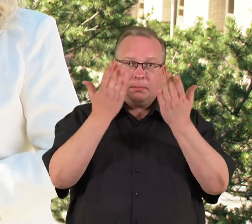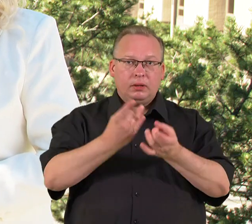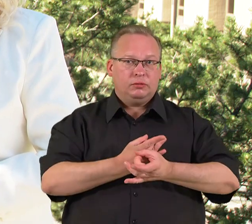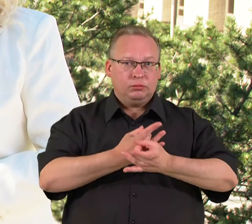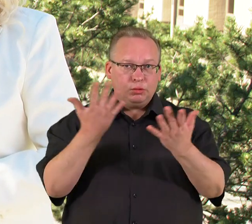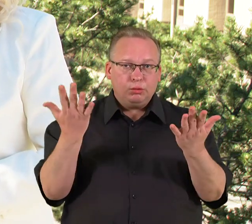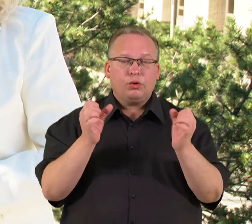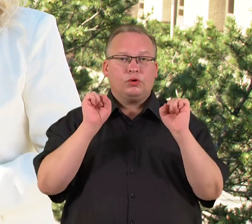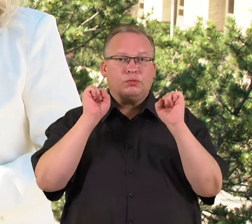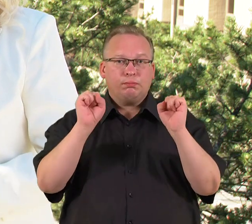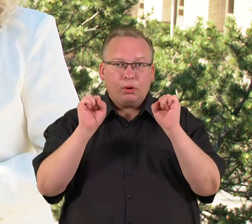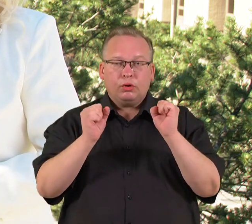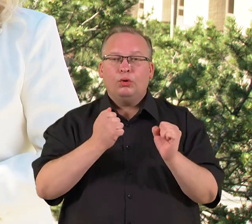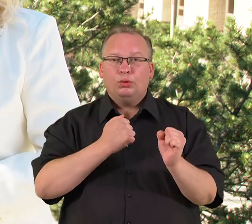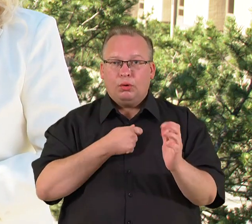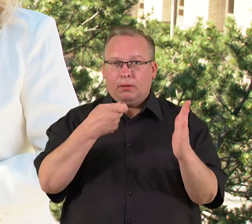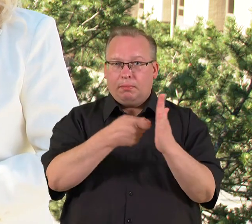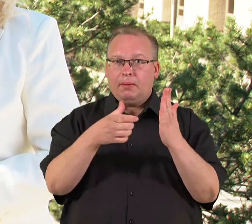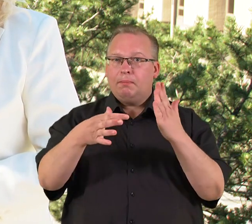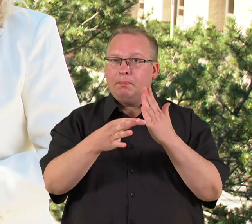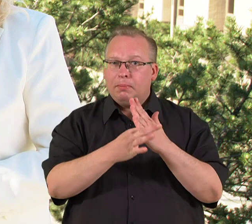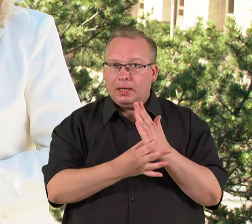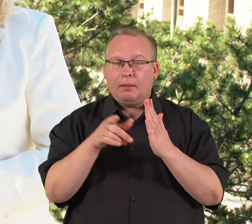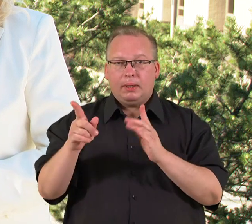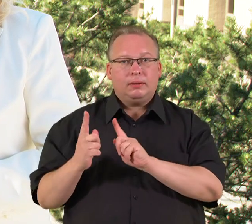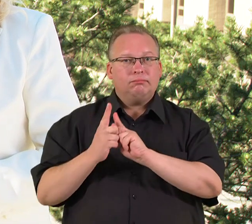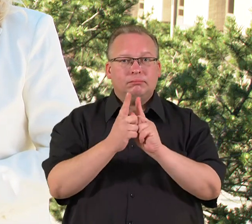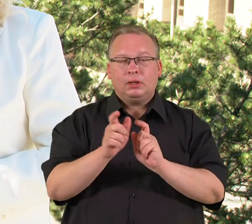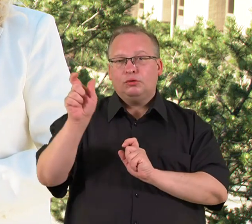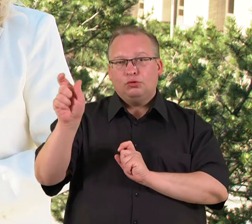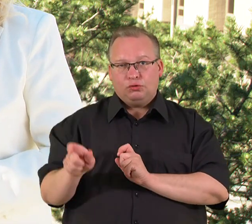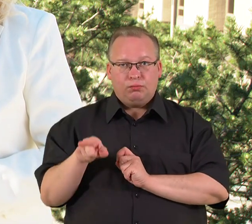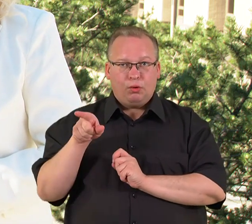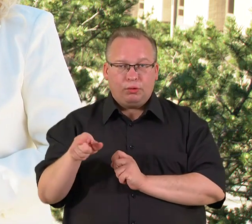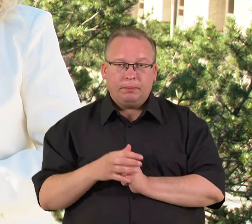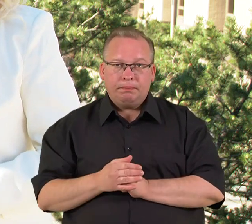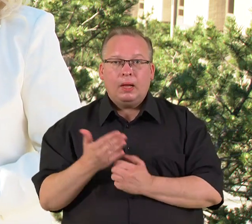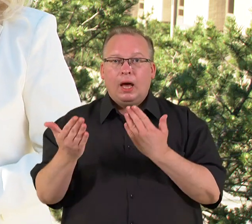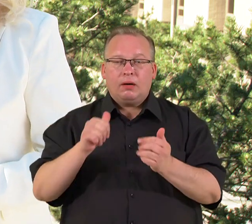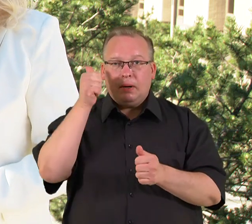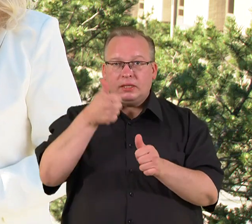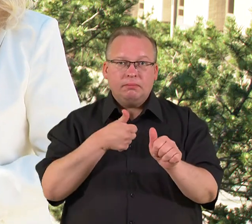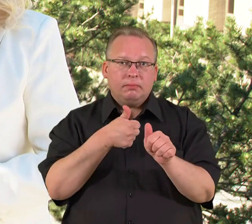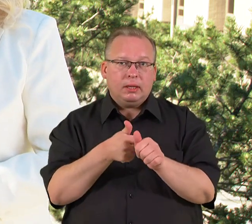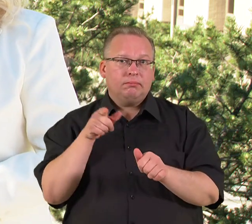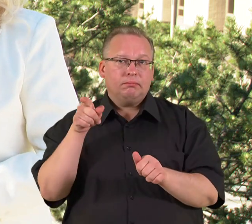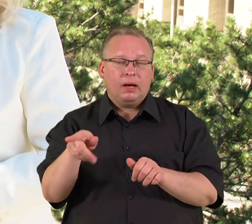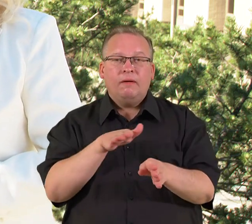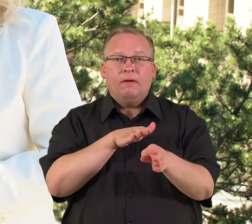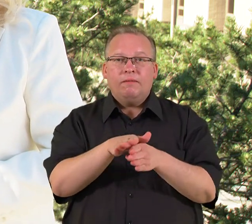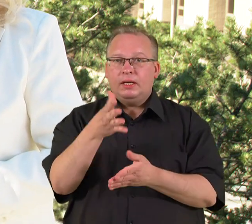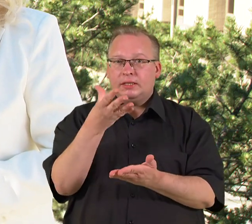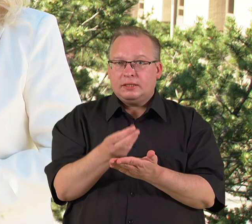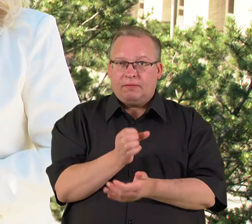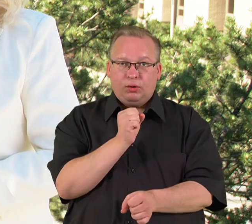sporto renginiuose, turi pirkti bilietą ne tik savo, bet ir jį lydinčiam asmeniniam asistentui. Arba asmeninis asistentas, vykdydama